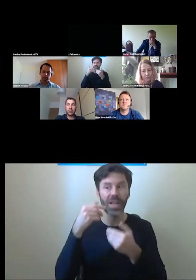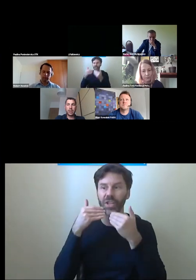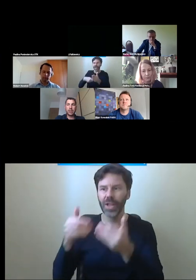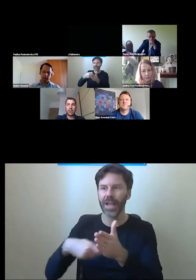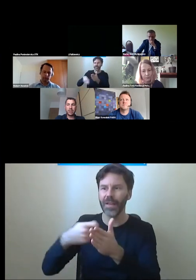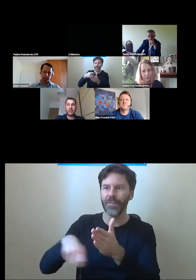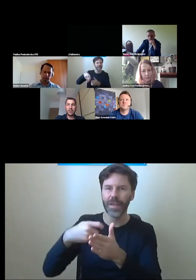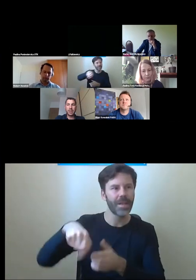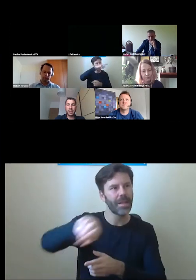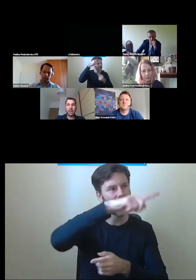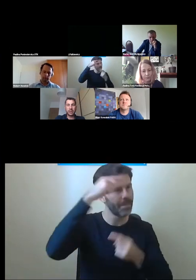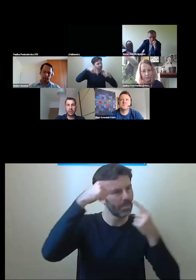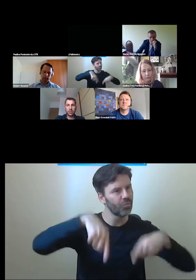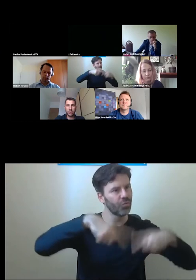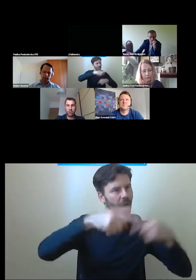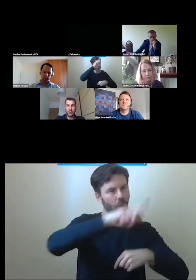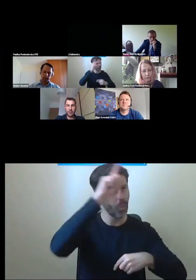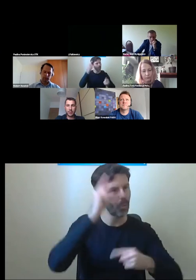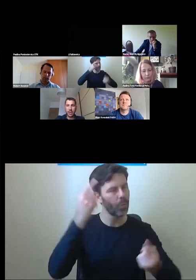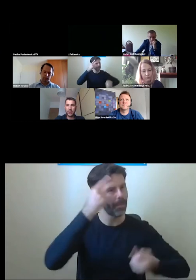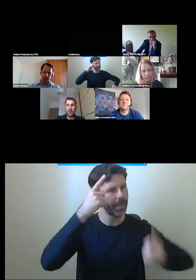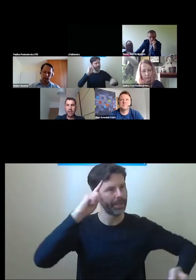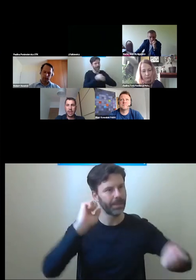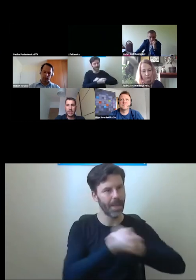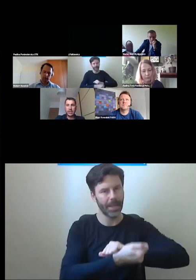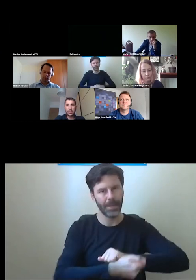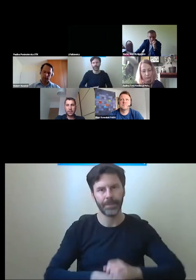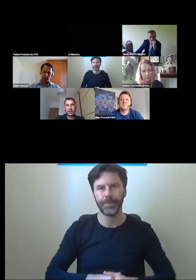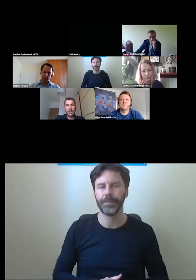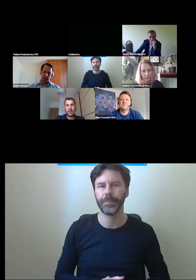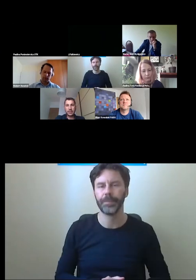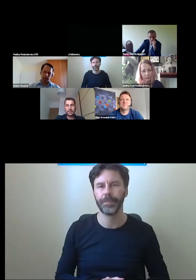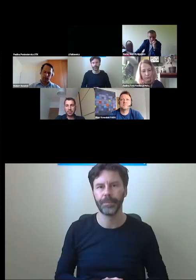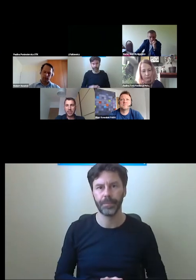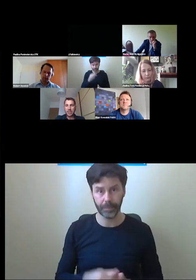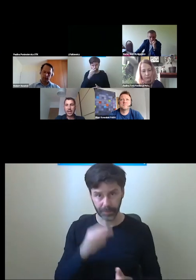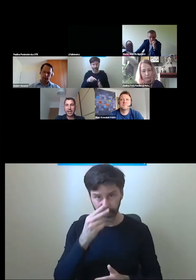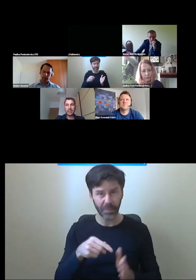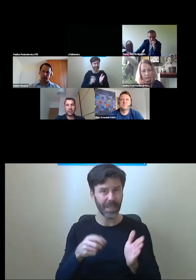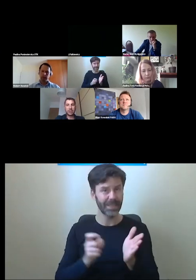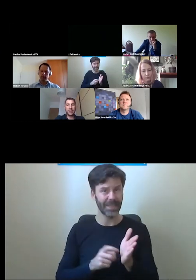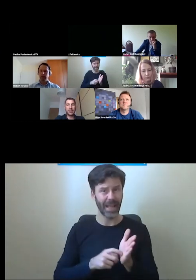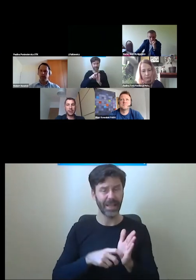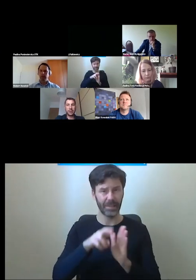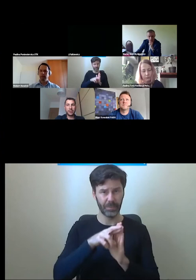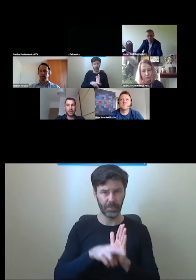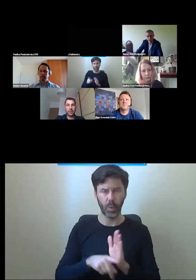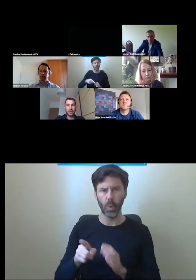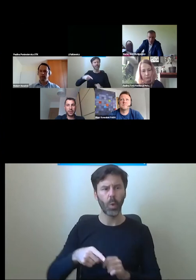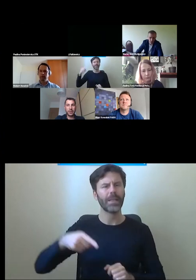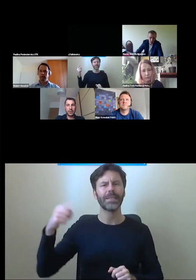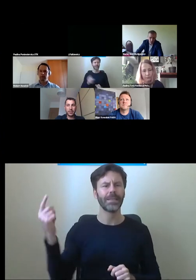Zmieniły na tyle, że w tych standardach dostępności, o których wspominałem, jest wpisany zakaz stosowania tych